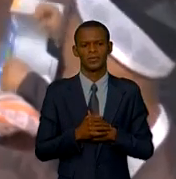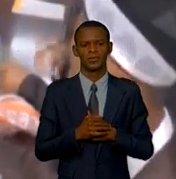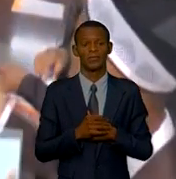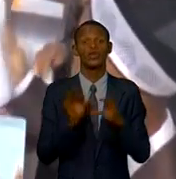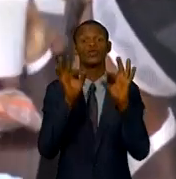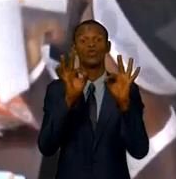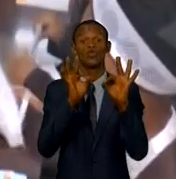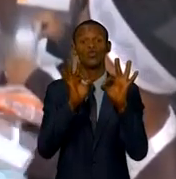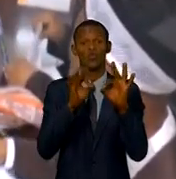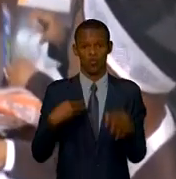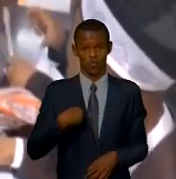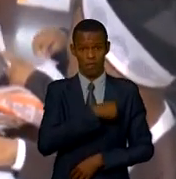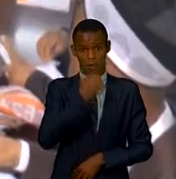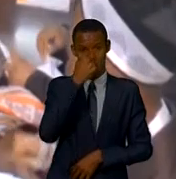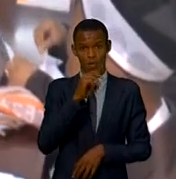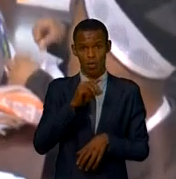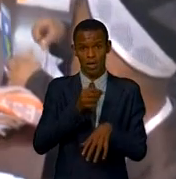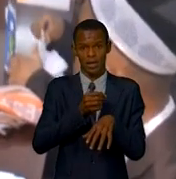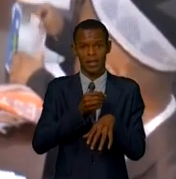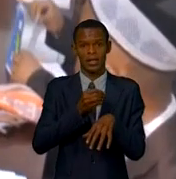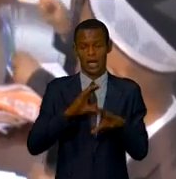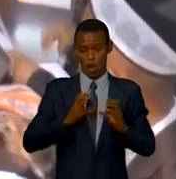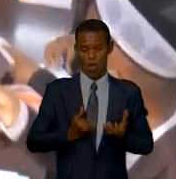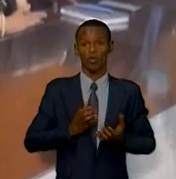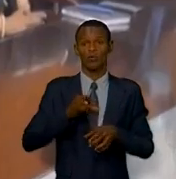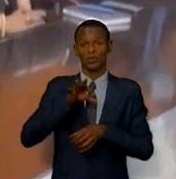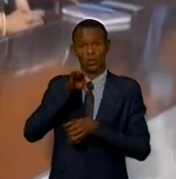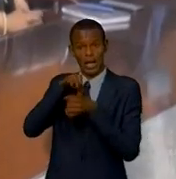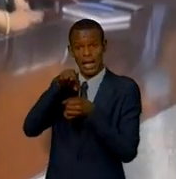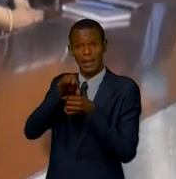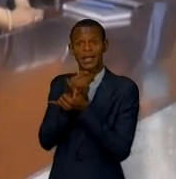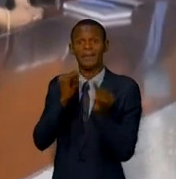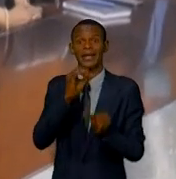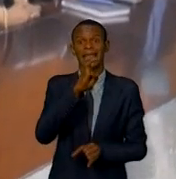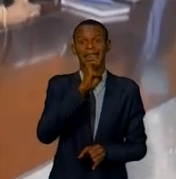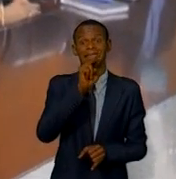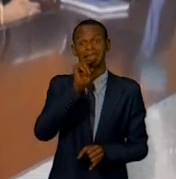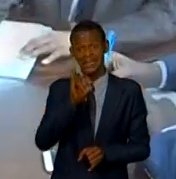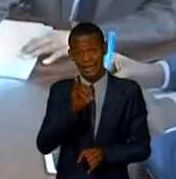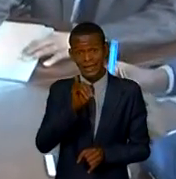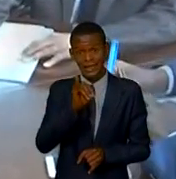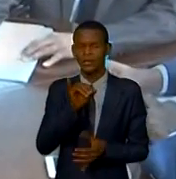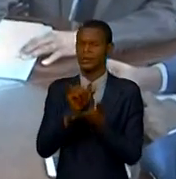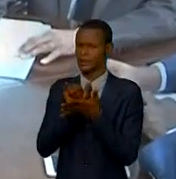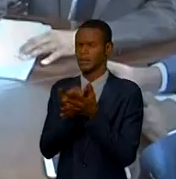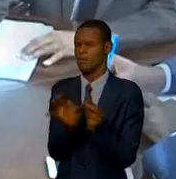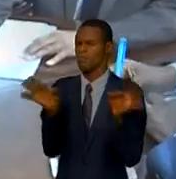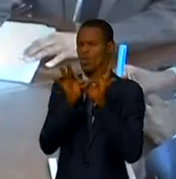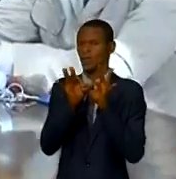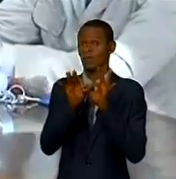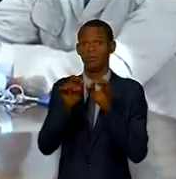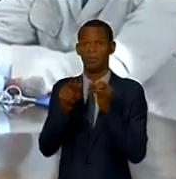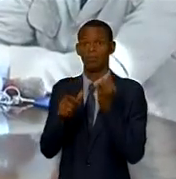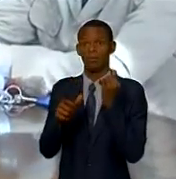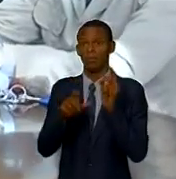nouveaux membres du bureau de la Commission électorale nationale indépendante, une question qui accapare l'attention de l'opinion, tant nationale qu